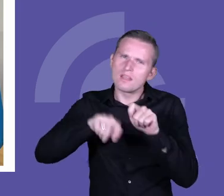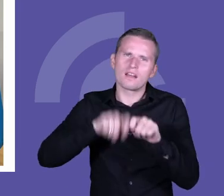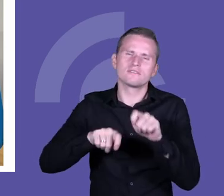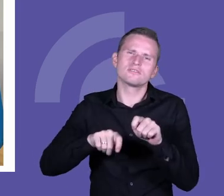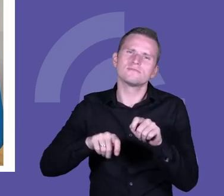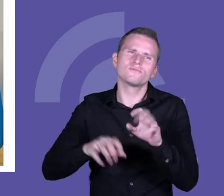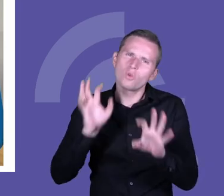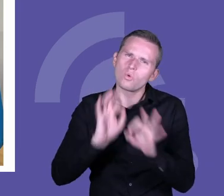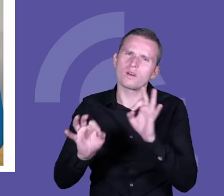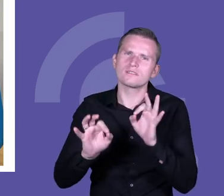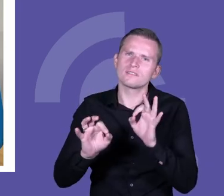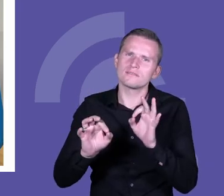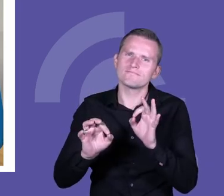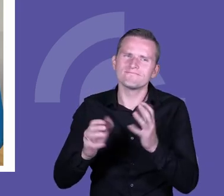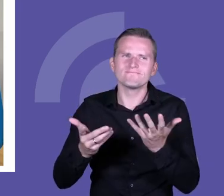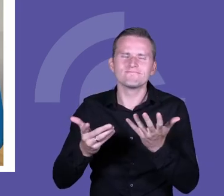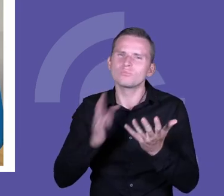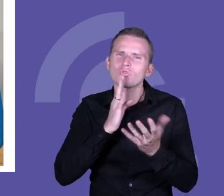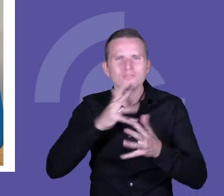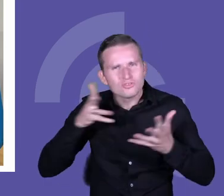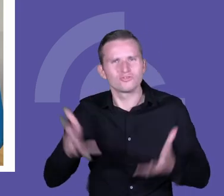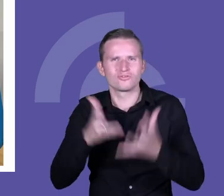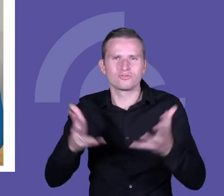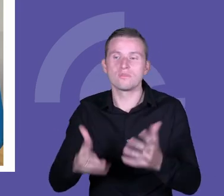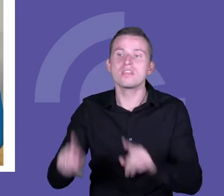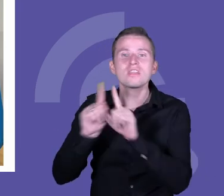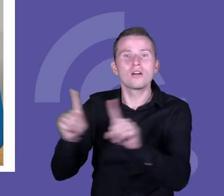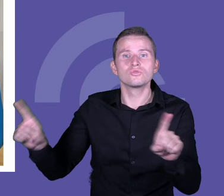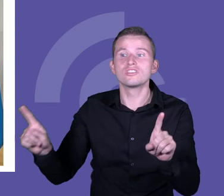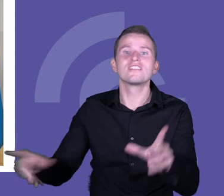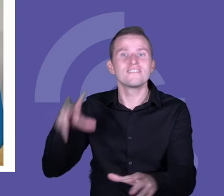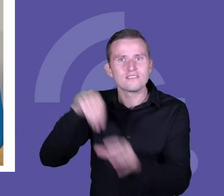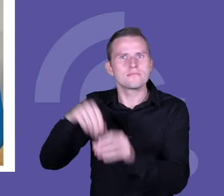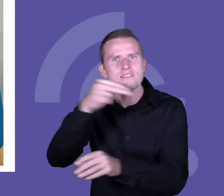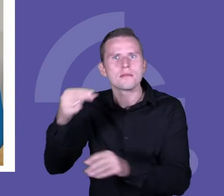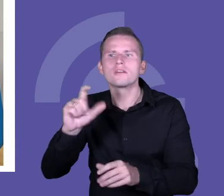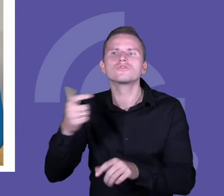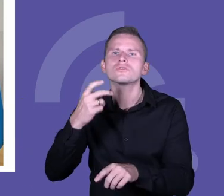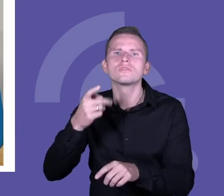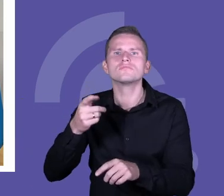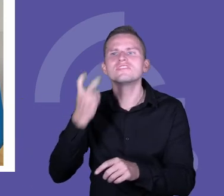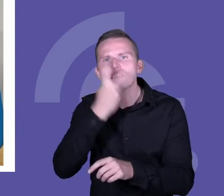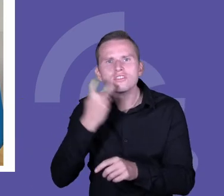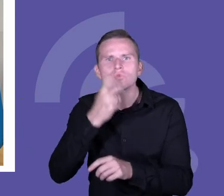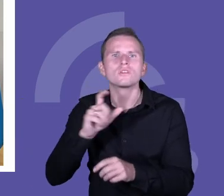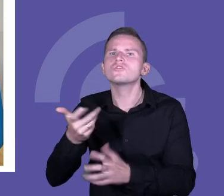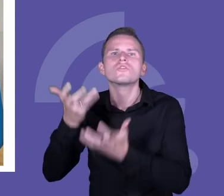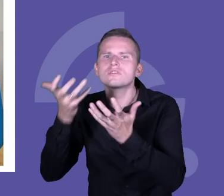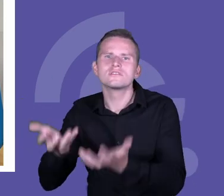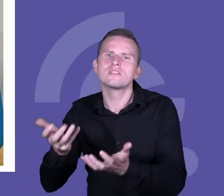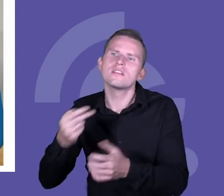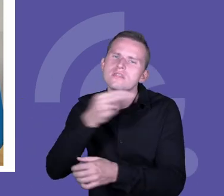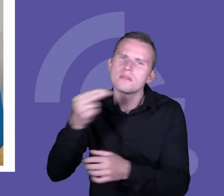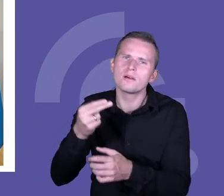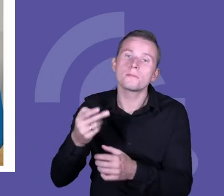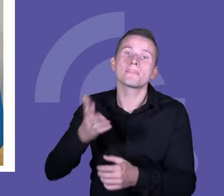nauczycieli do tego, żeby proponowali tematy, które ich interesują, a potem na przykład zastosować taki system,